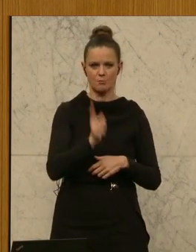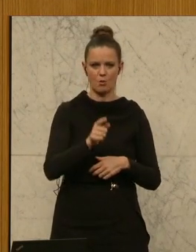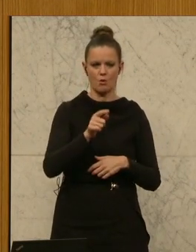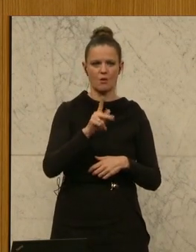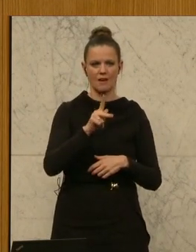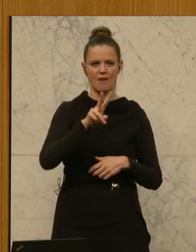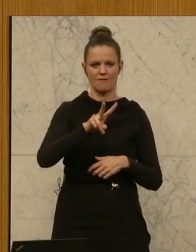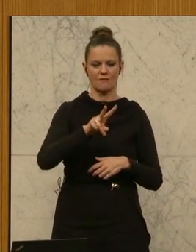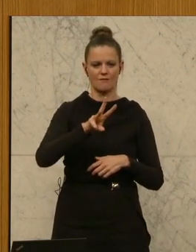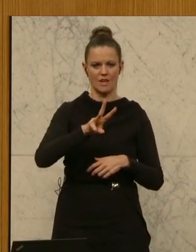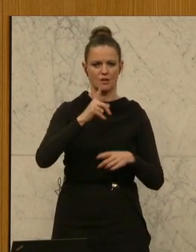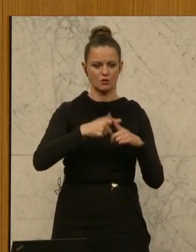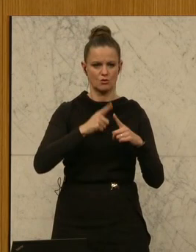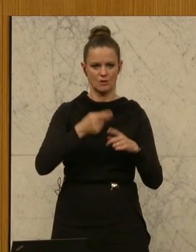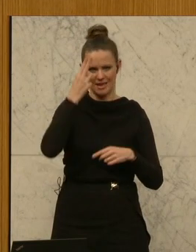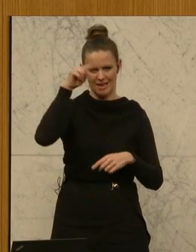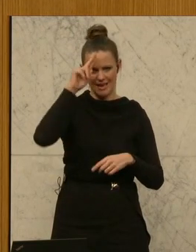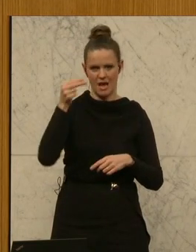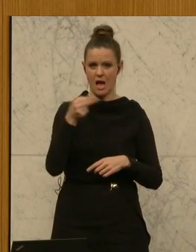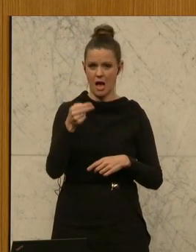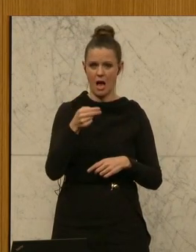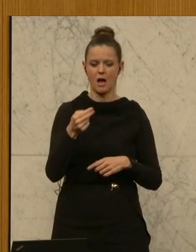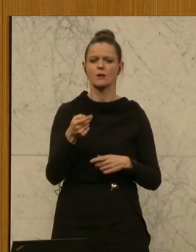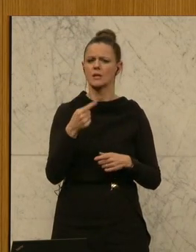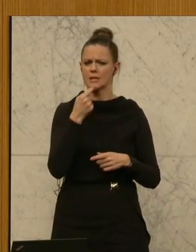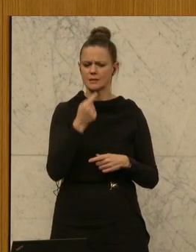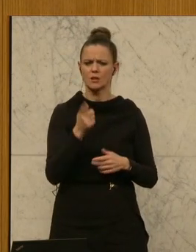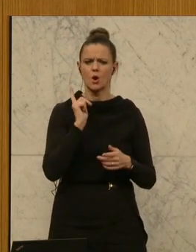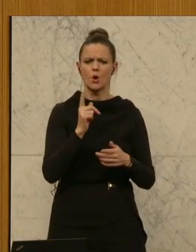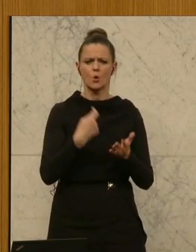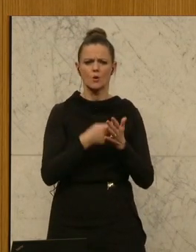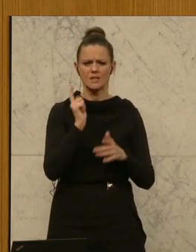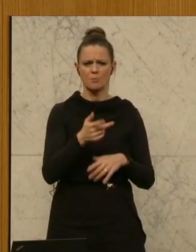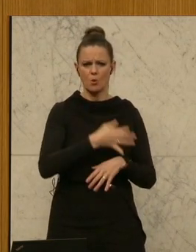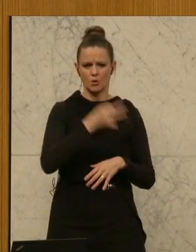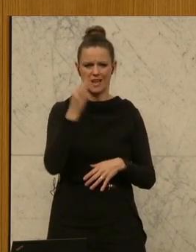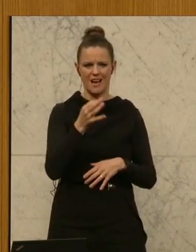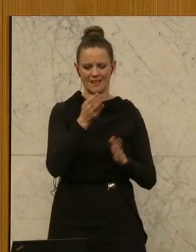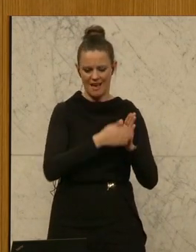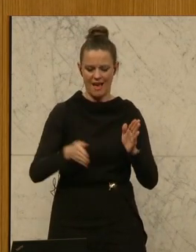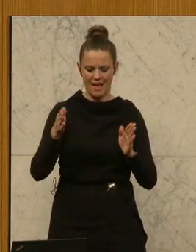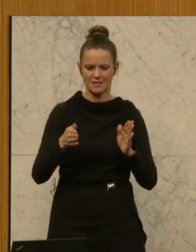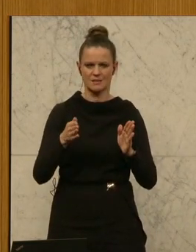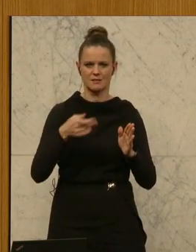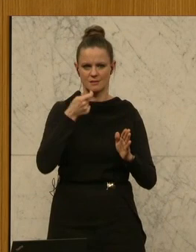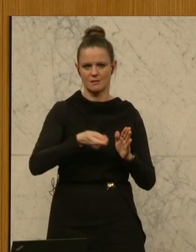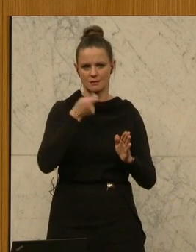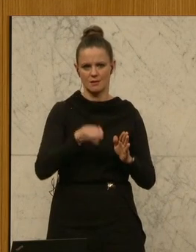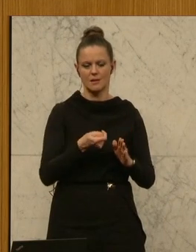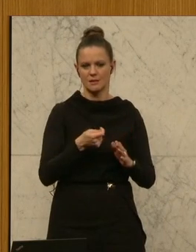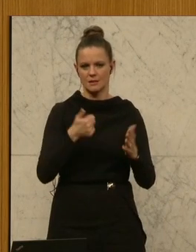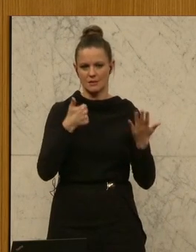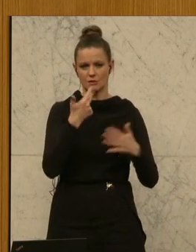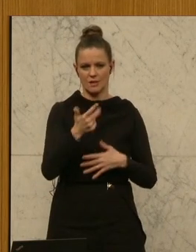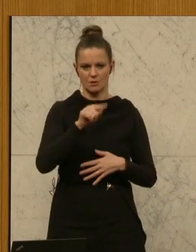Der Herr Habung aus Scheibs hat Kosten pro Tag in der Heizperiode von 36,72